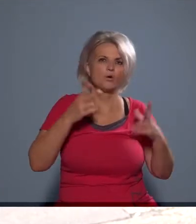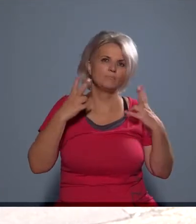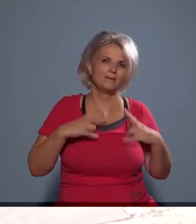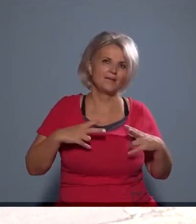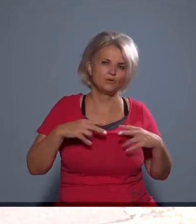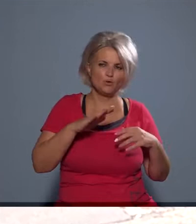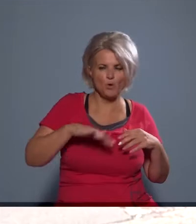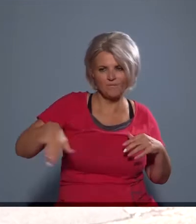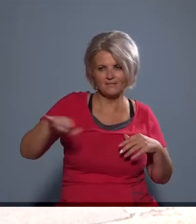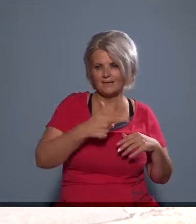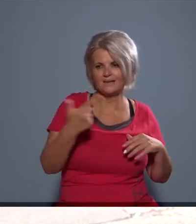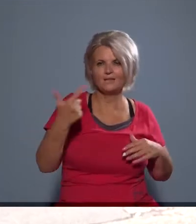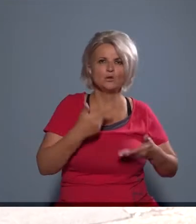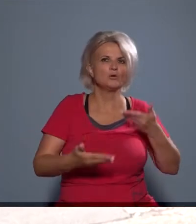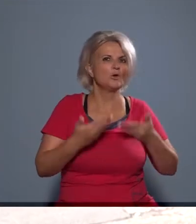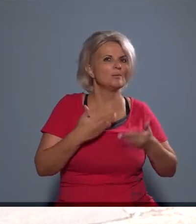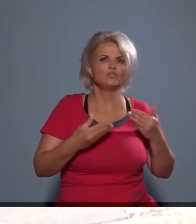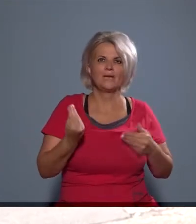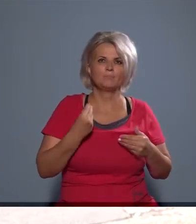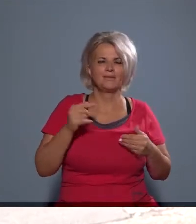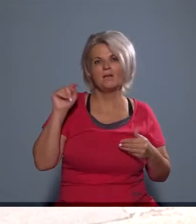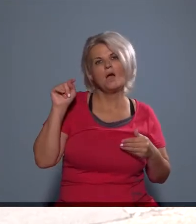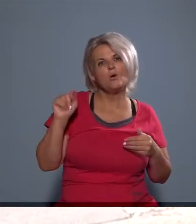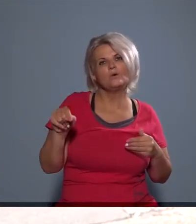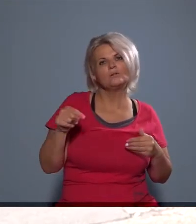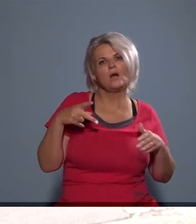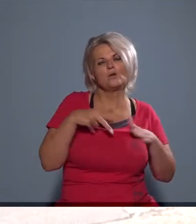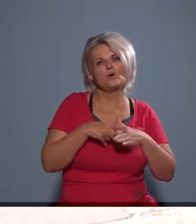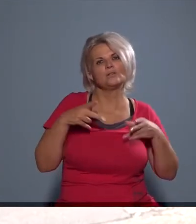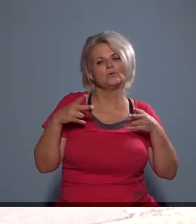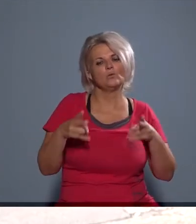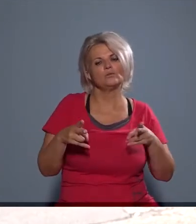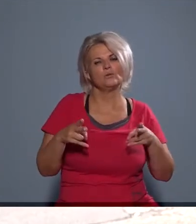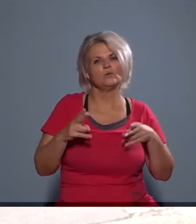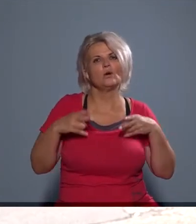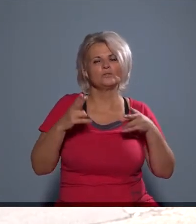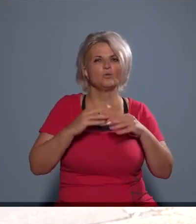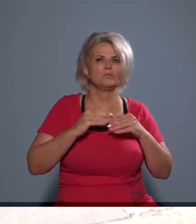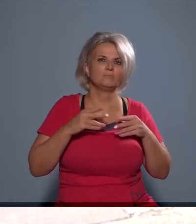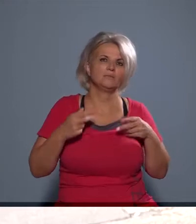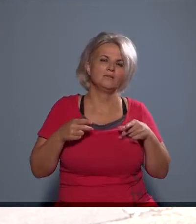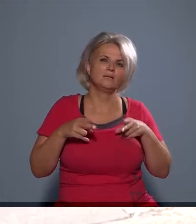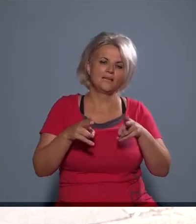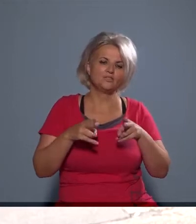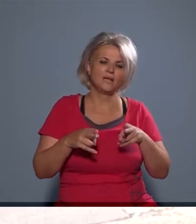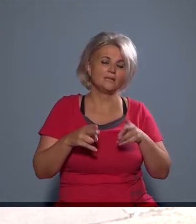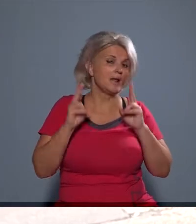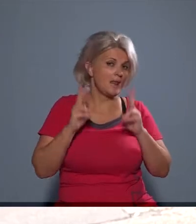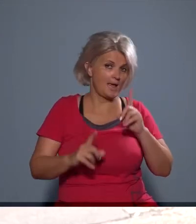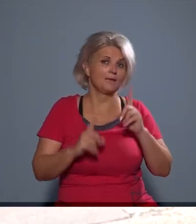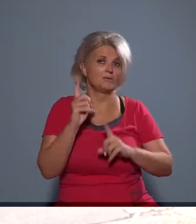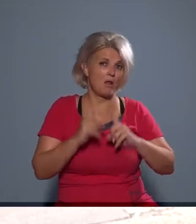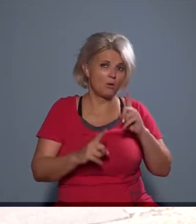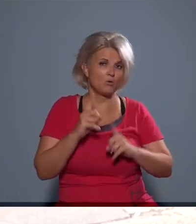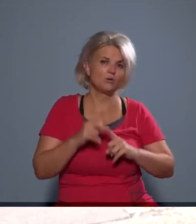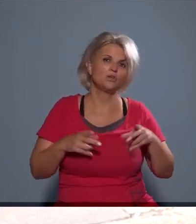pihenő vezet. A kettőt az különböztetni meg egymástól, ott a közúton, tehát az úttesten előfordulhatnak